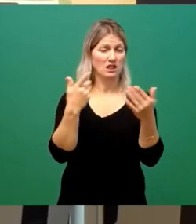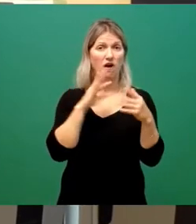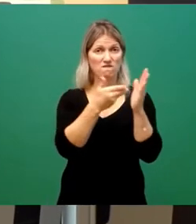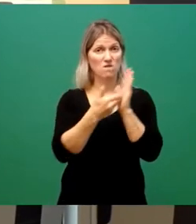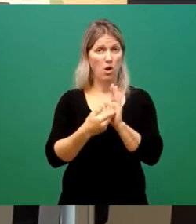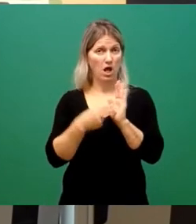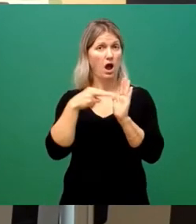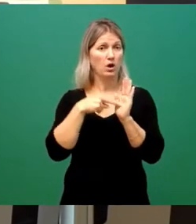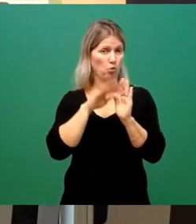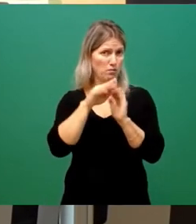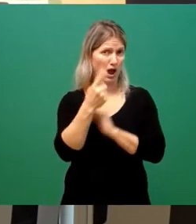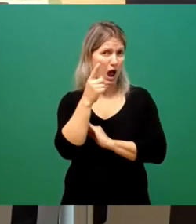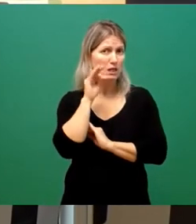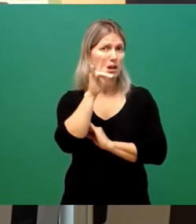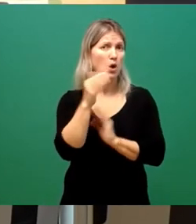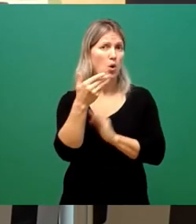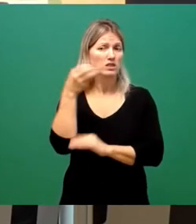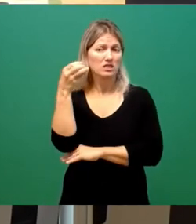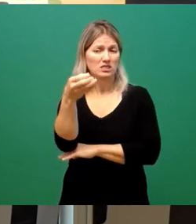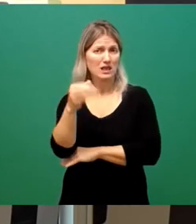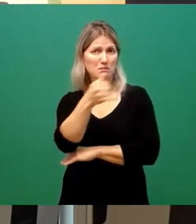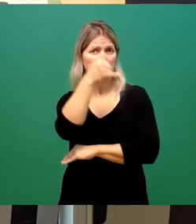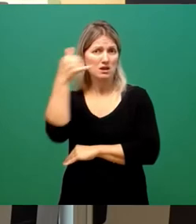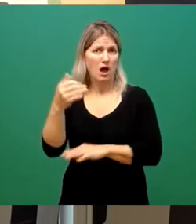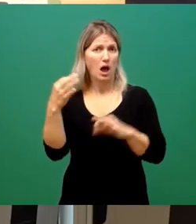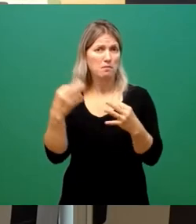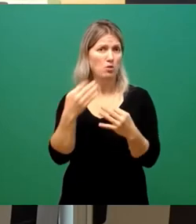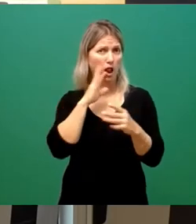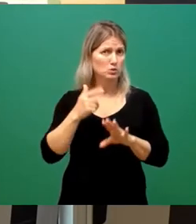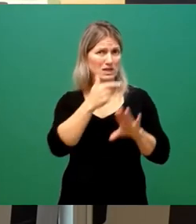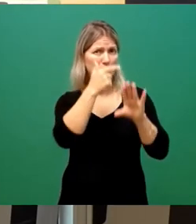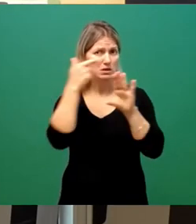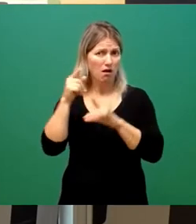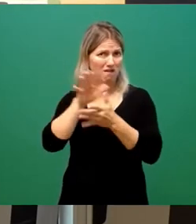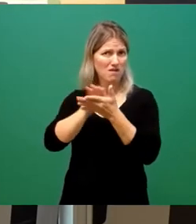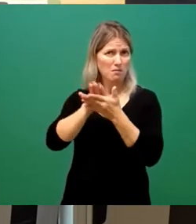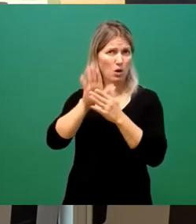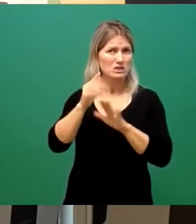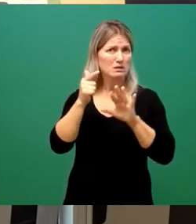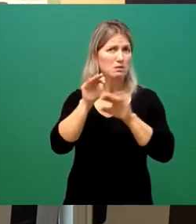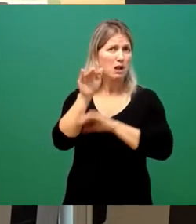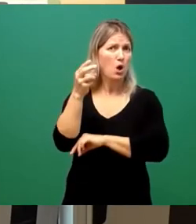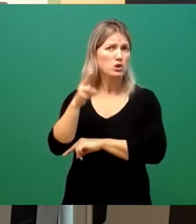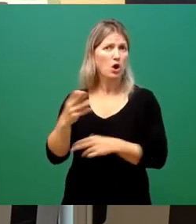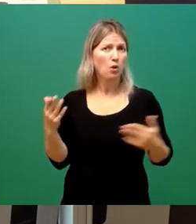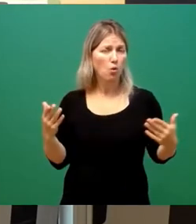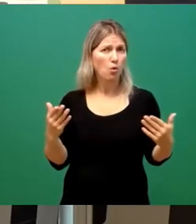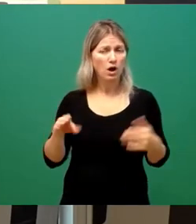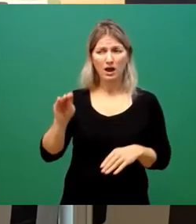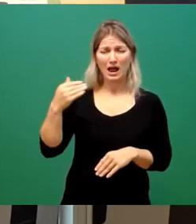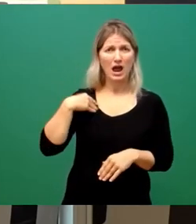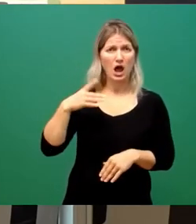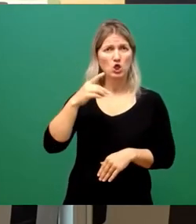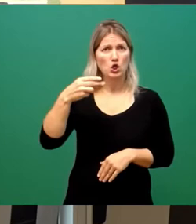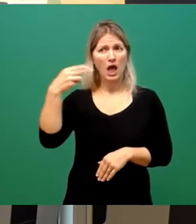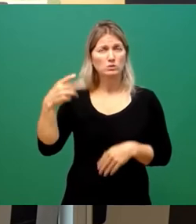eine Million per anno. In sieben Jahren sind das sieben Millionen Euro. Herr Donhauser, das ist eine Turnhalle